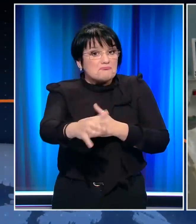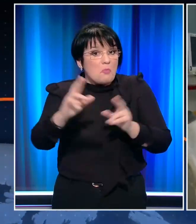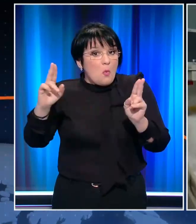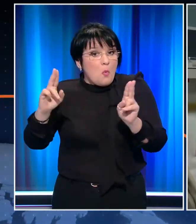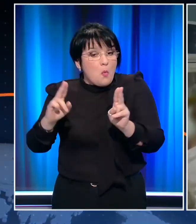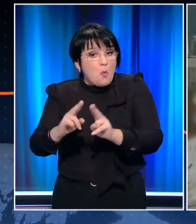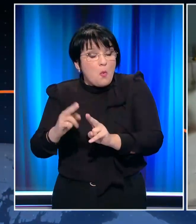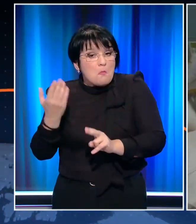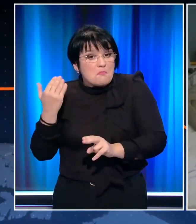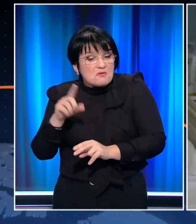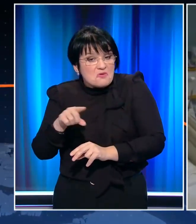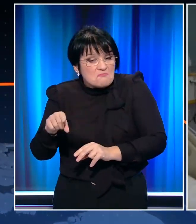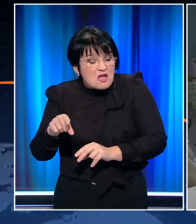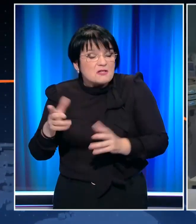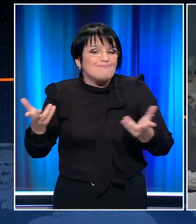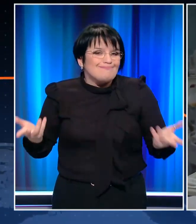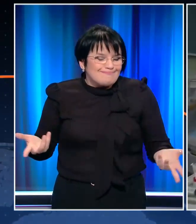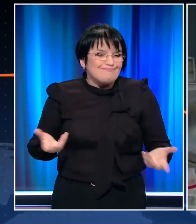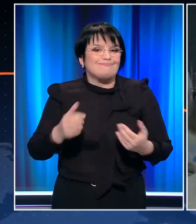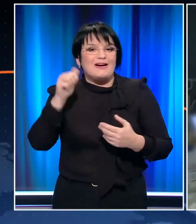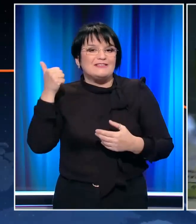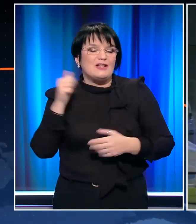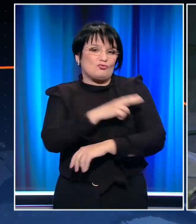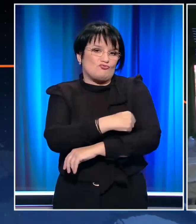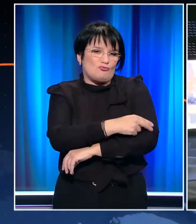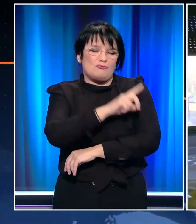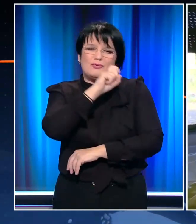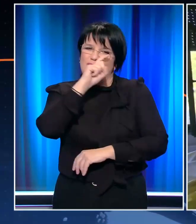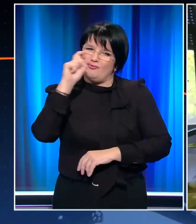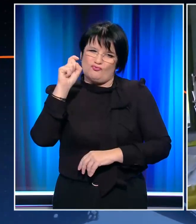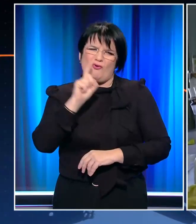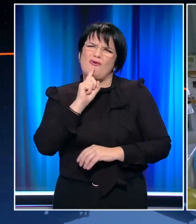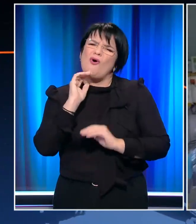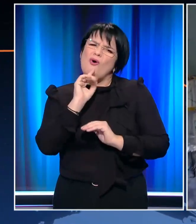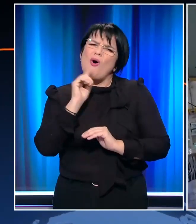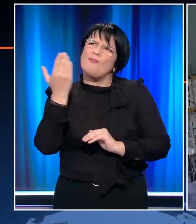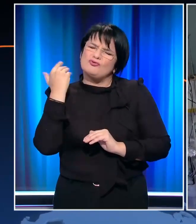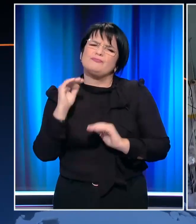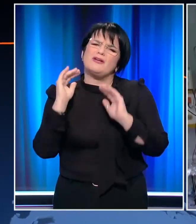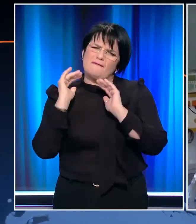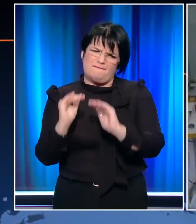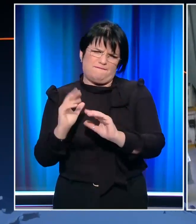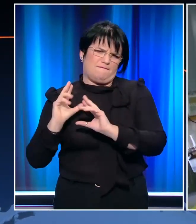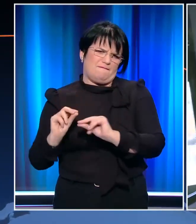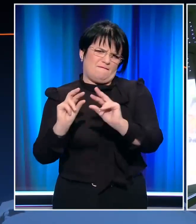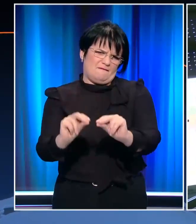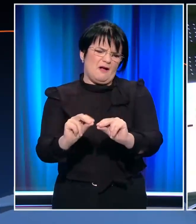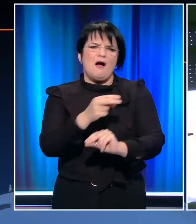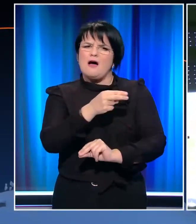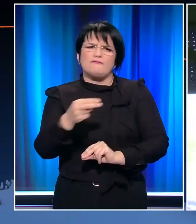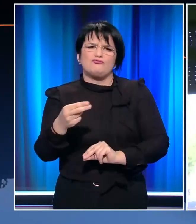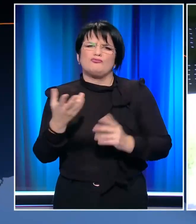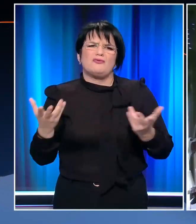δημιουργηθεί τις προηγούμενες ημέρες, η εικόνα της εφημερίας στο ΑΧΕΠΑ δεν ήταν καθόλου καλύτερη από αυτή που αποτυπώθηκε την προηγούμενη. Κάτι που